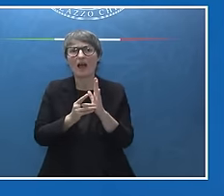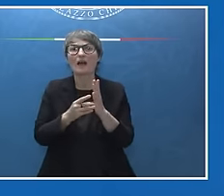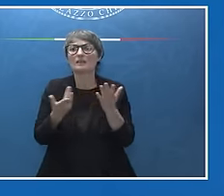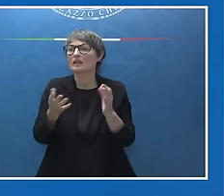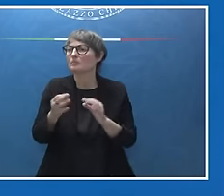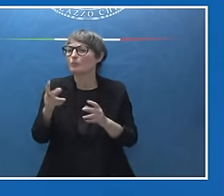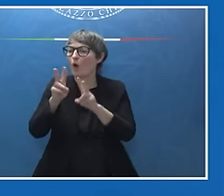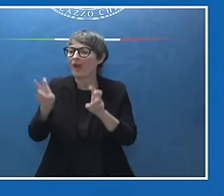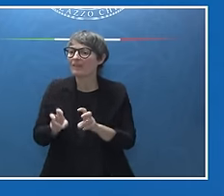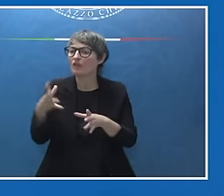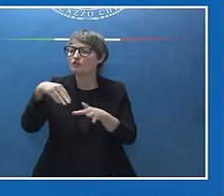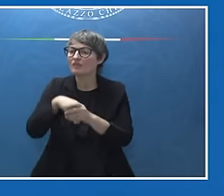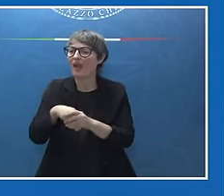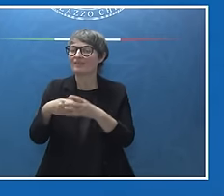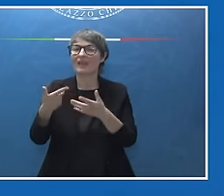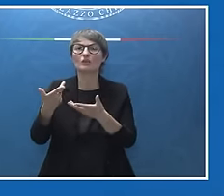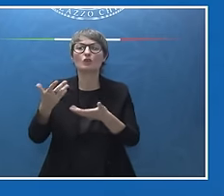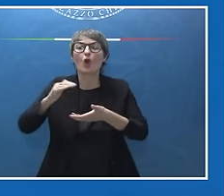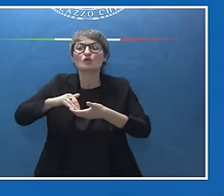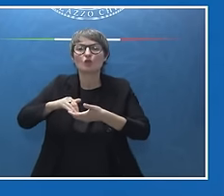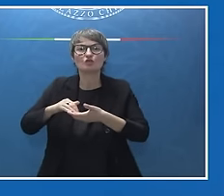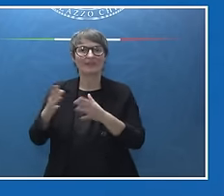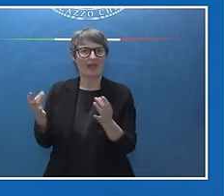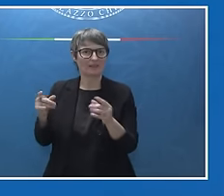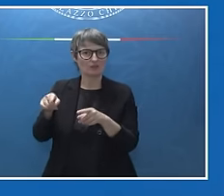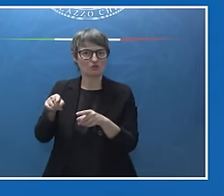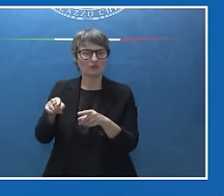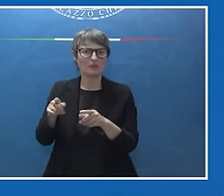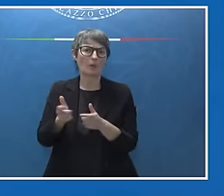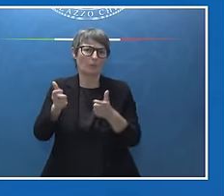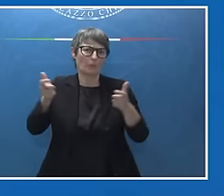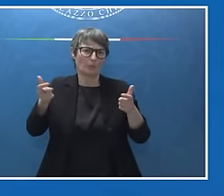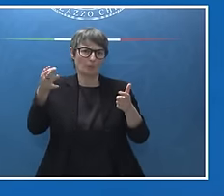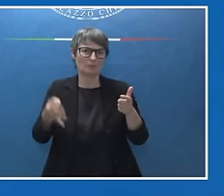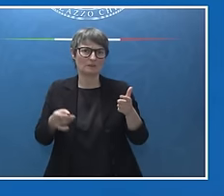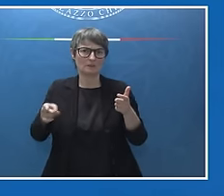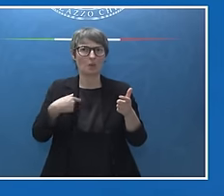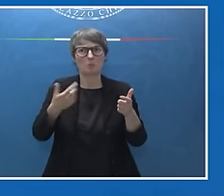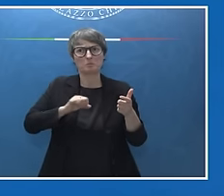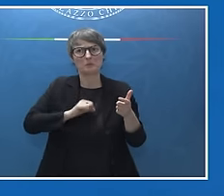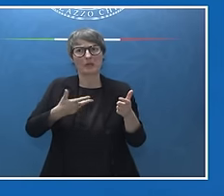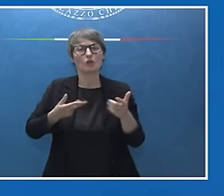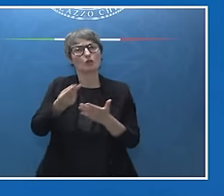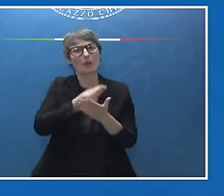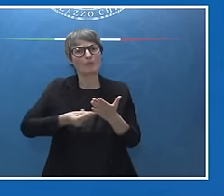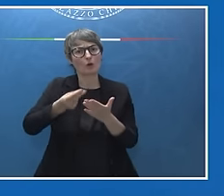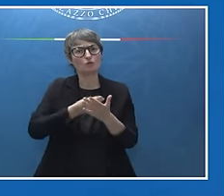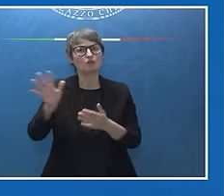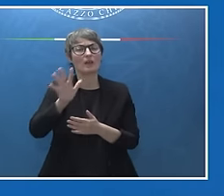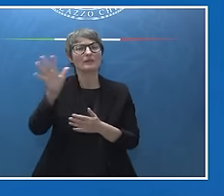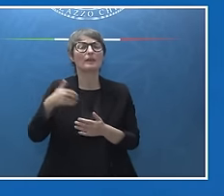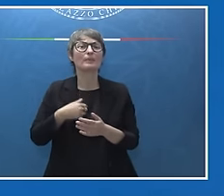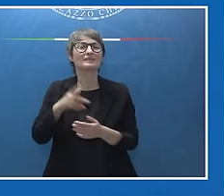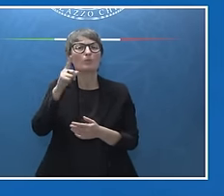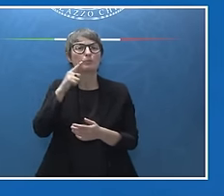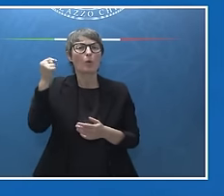digitali, lo saranno progressivamente sempre di più. Credo che ci siano progetti, come ad esempio il progetto Bluraman,